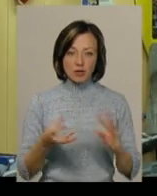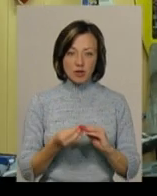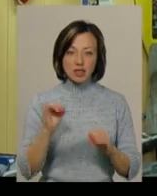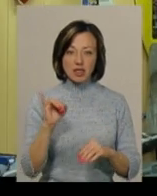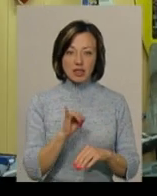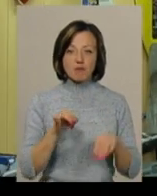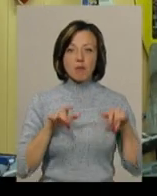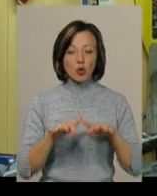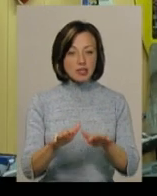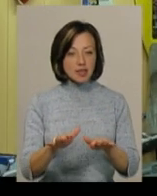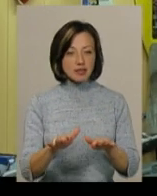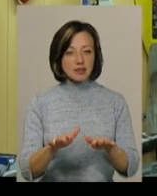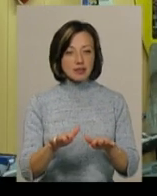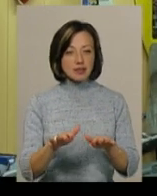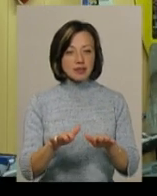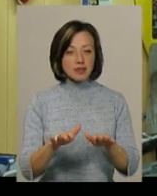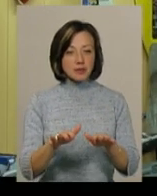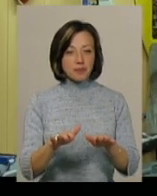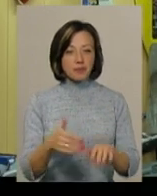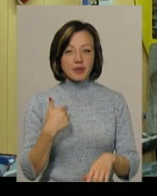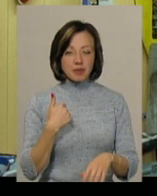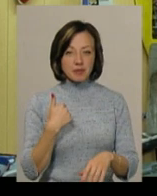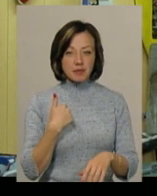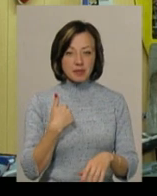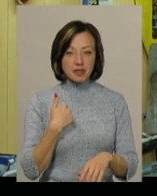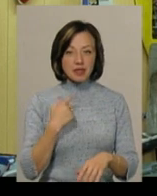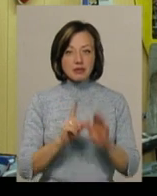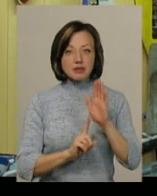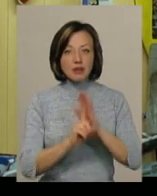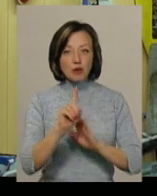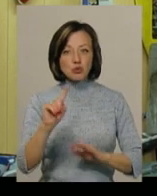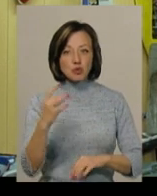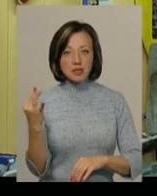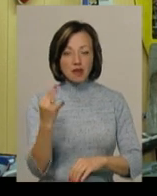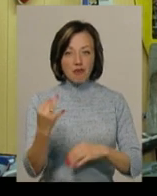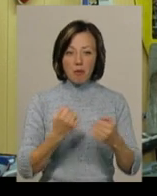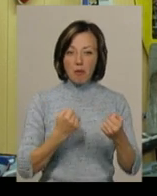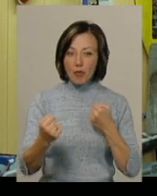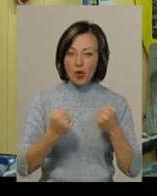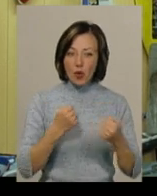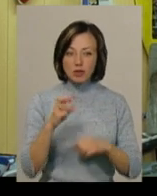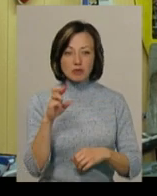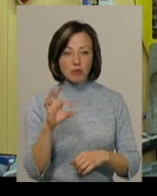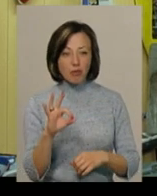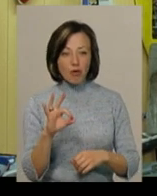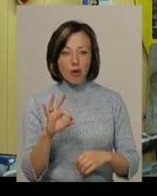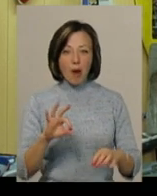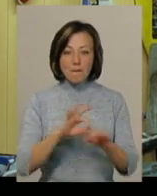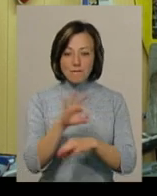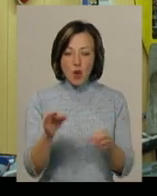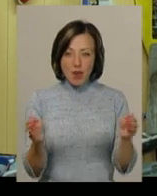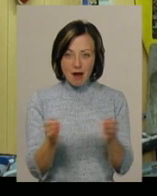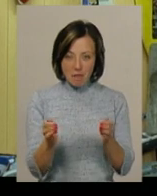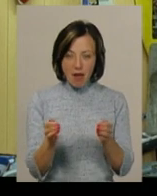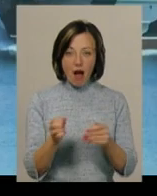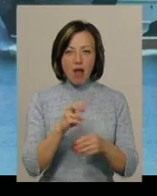І вже в процесі мені стало дуже цікаво поборотися, бо модель хоч і маленька, але